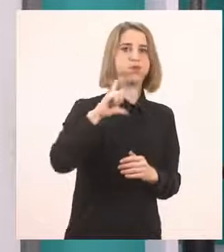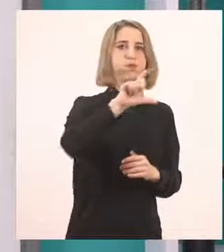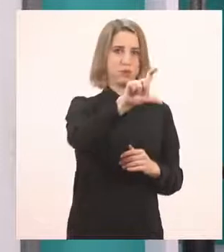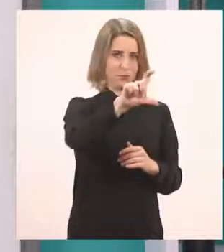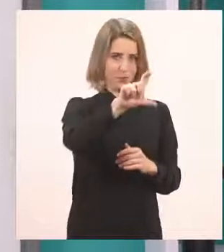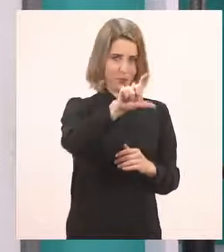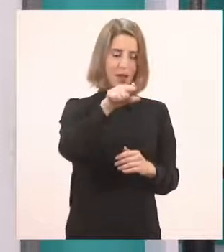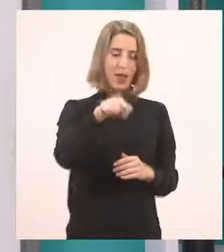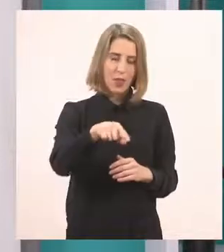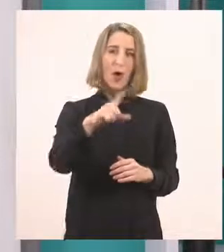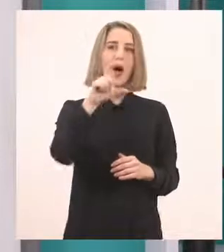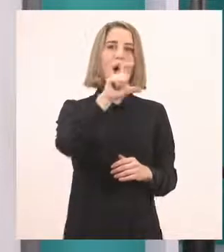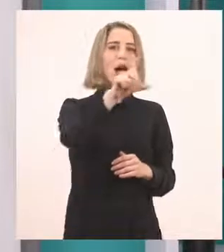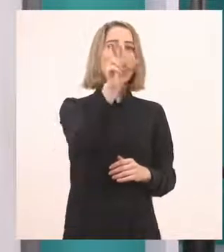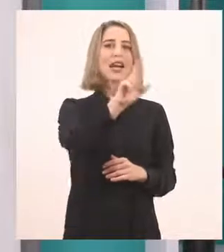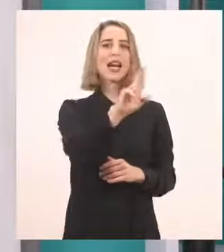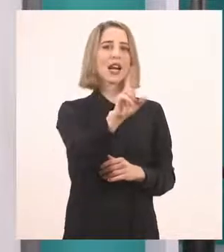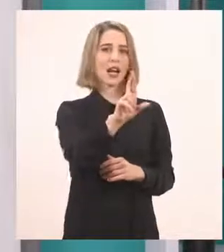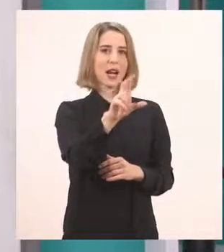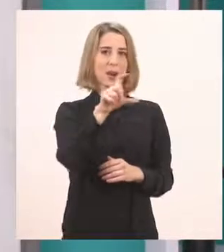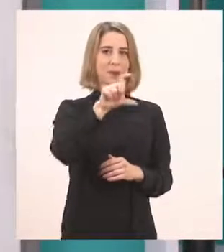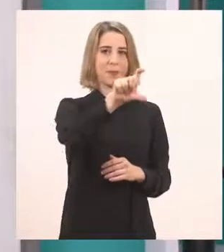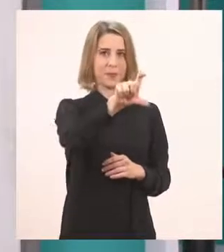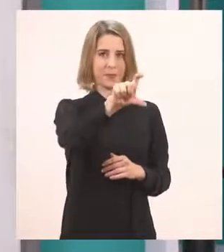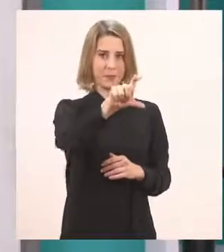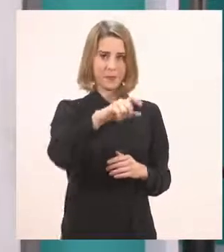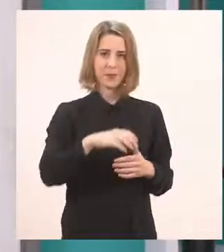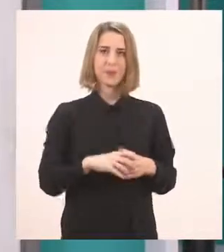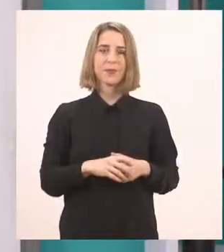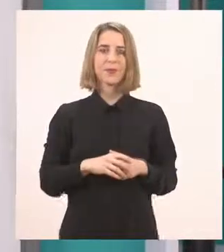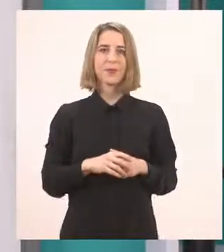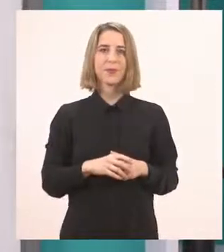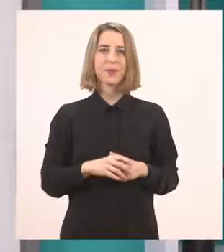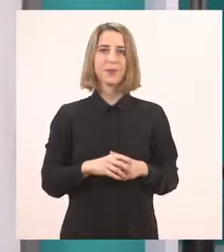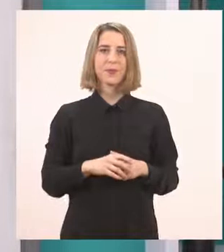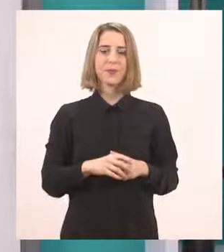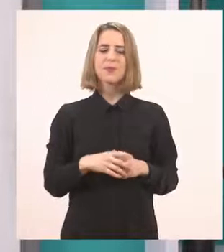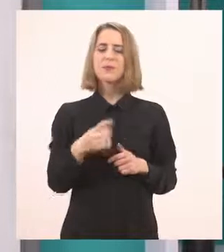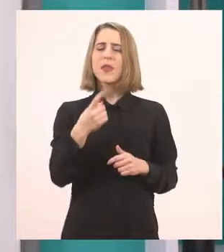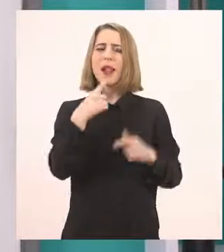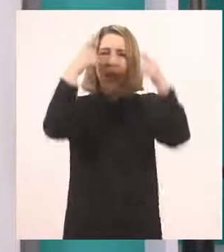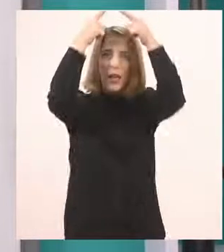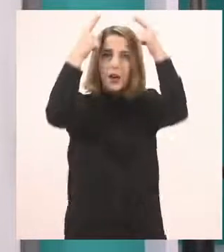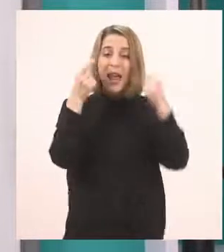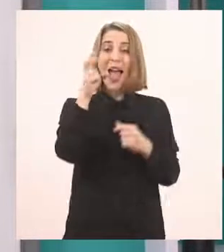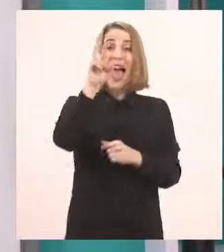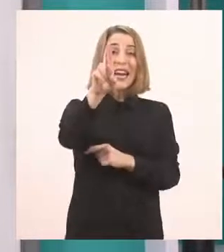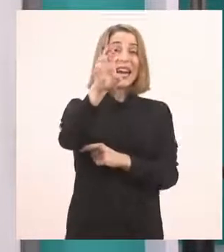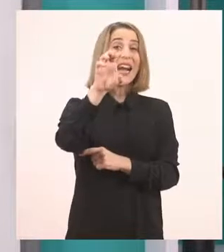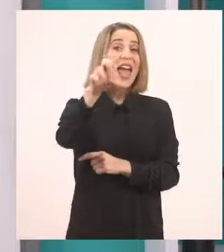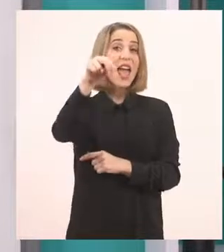Οπότε εδώ θα βάλουμε κεφαλαίο ρ. Τι λέει. Ρένο.